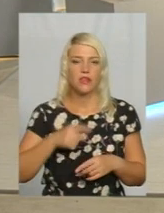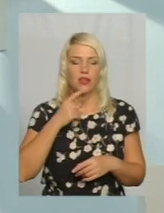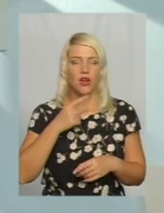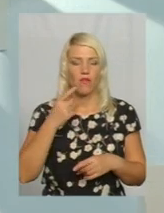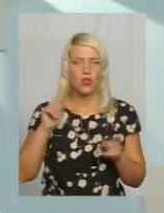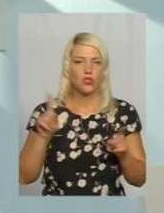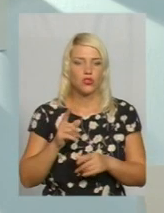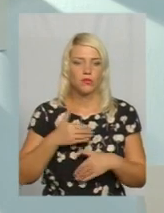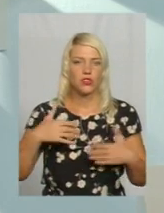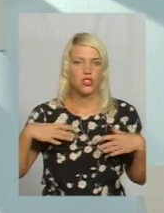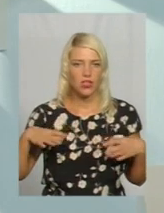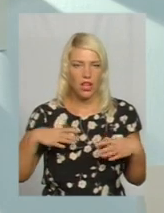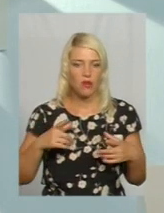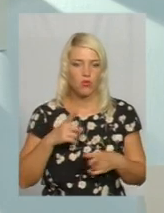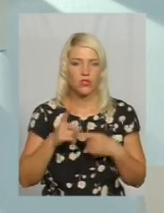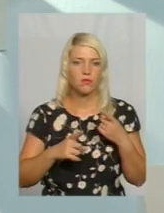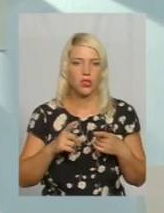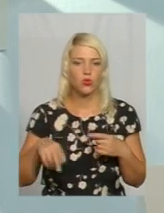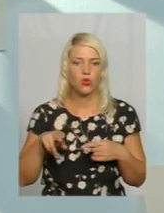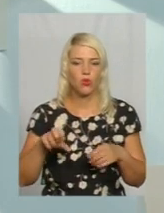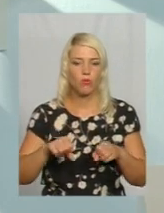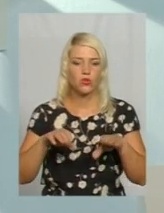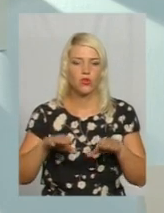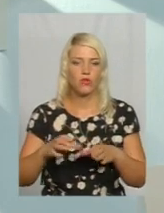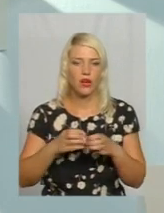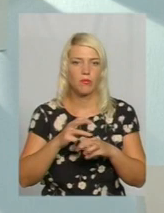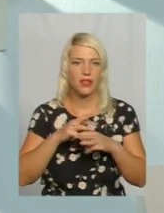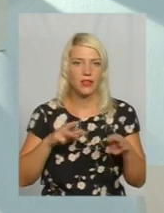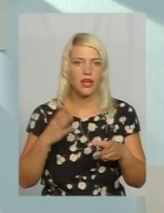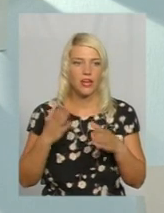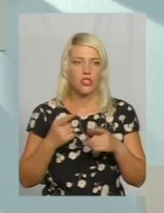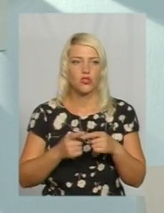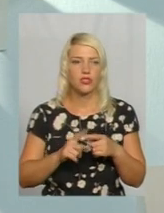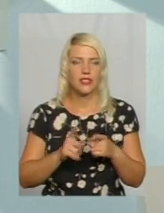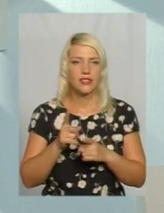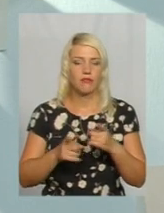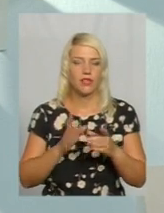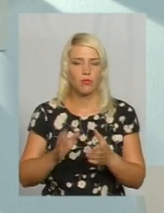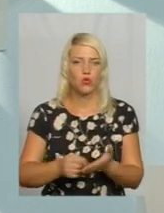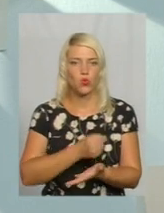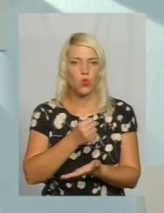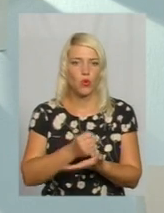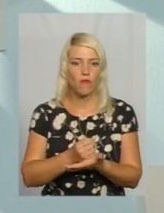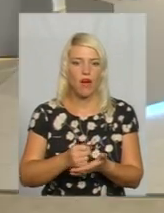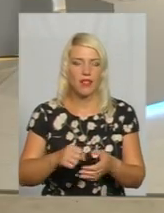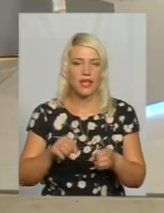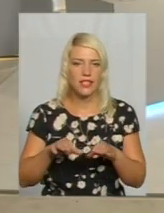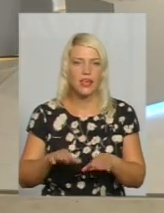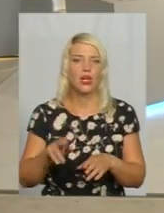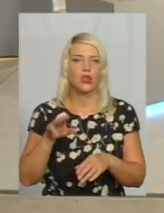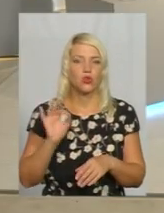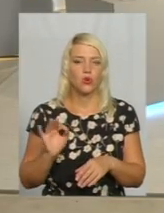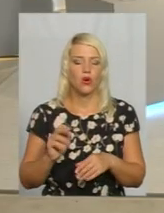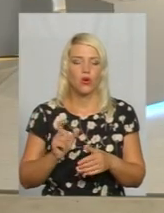чекаємо зміни до постанови Кабінету міністрів, але якщо ці зміни будуть ухвалені, то мешканці Хмельницького